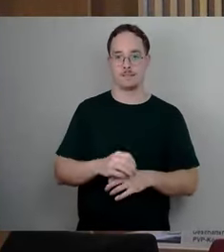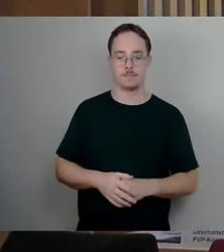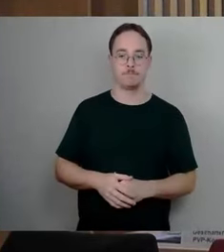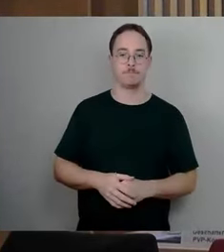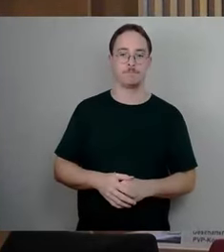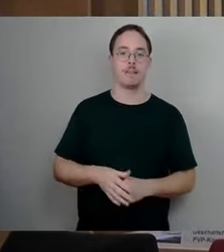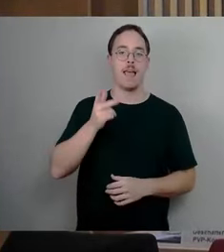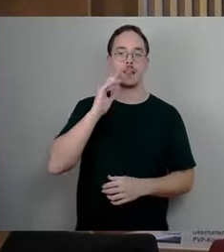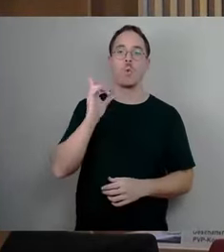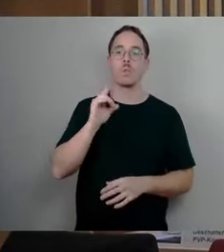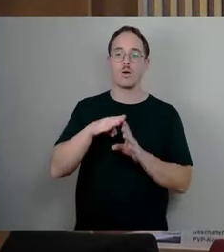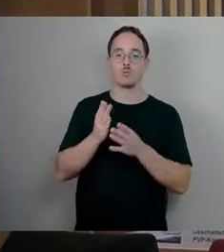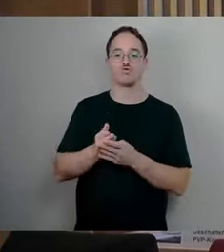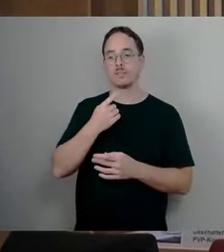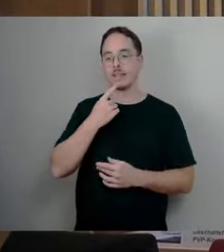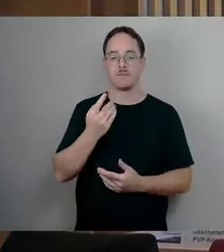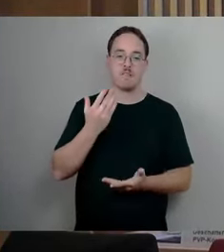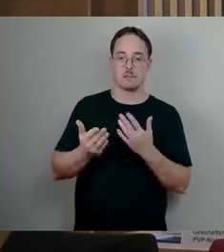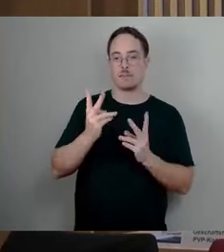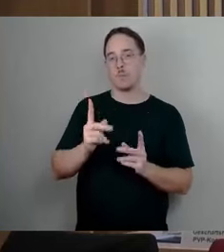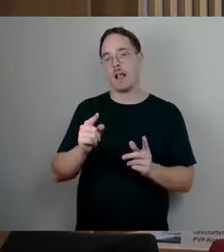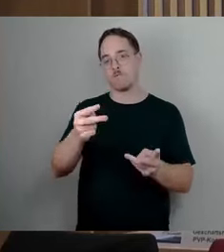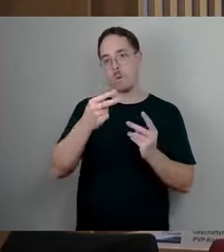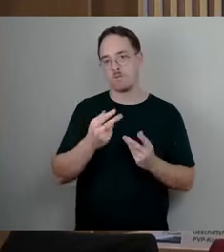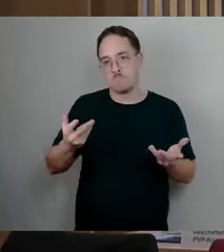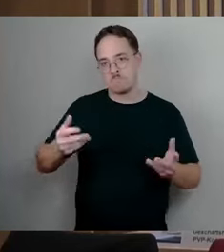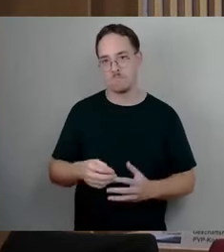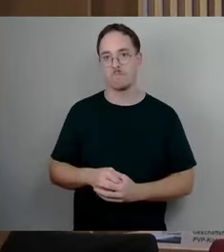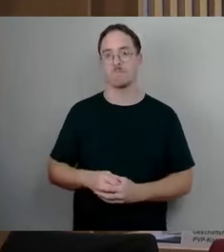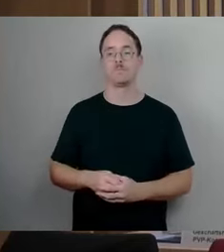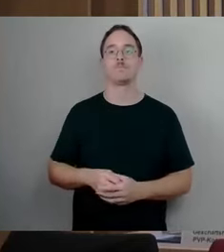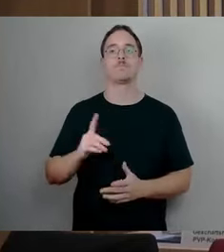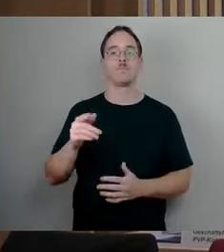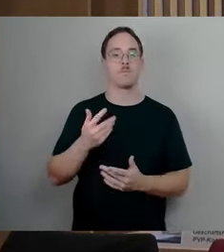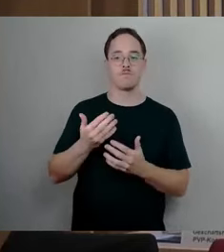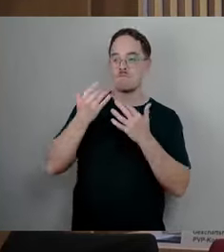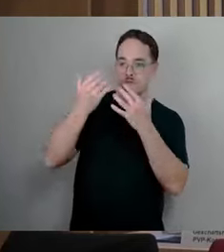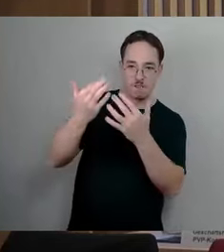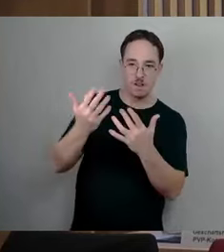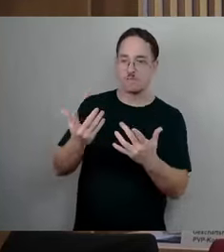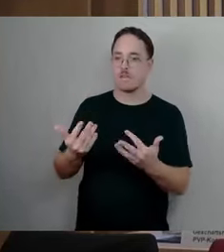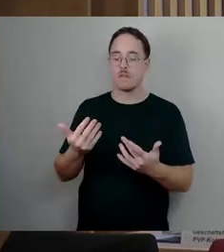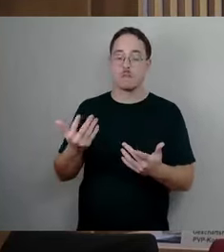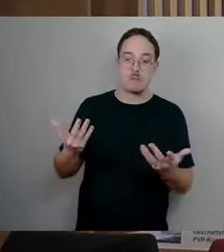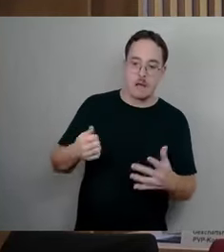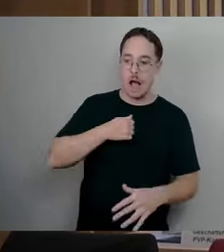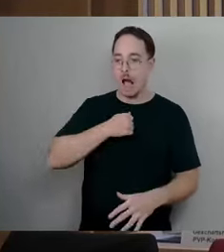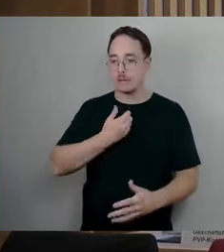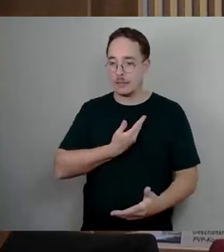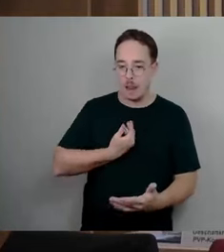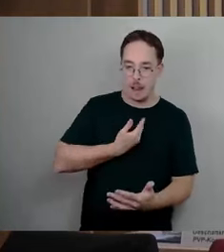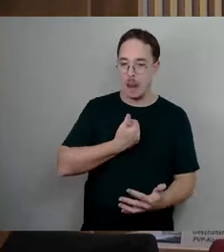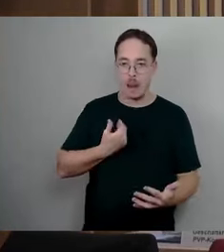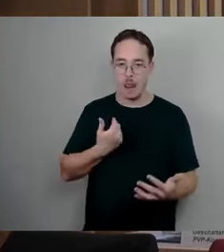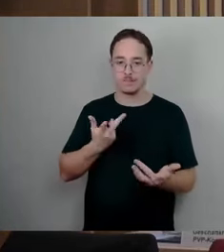Also es geht auch um die geplanten Streichungen oder in Aussicht gestellten, befürchteten, bedrohten und so weiter und so weiter, also von den Schulsozialarbeitern, die sind